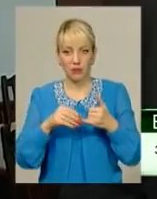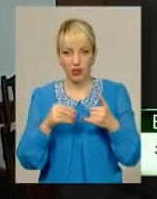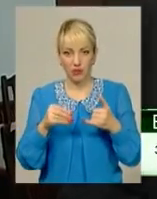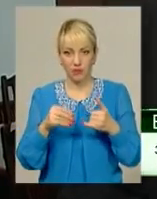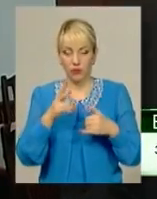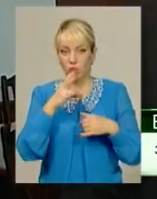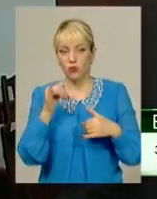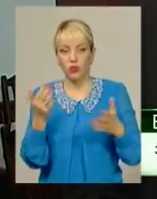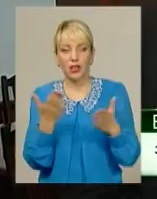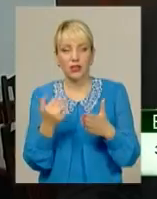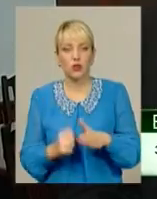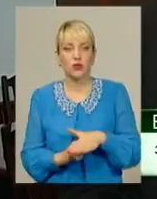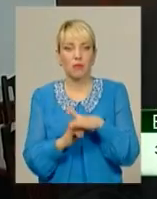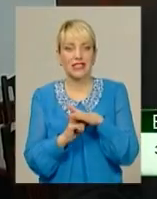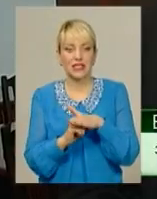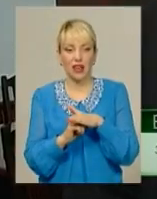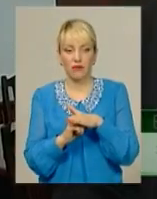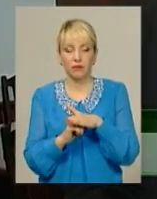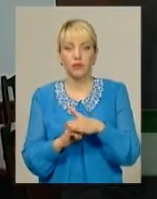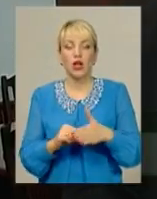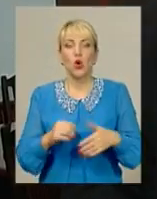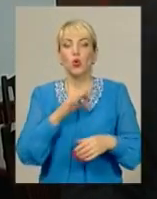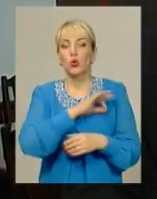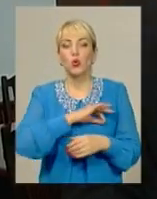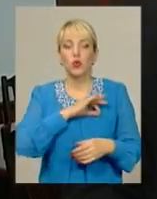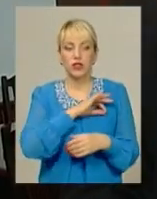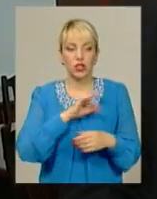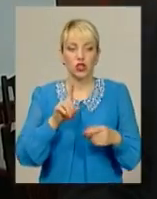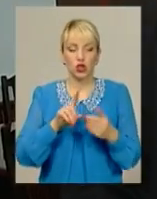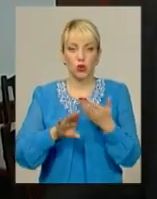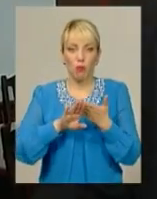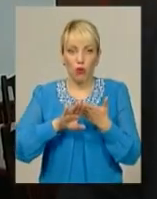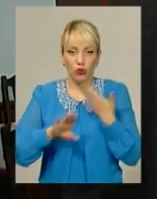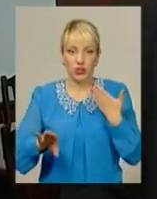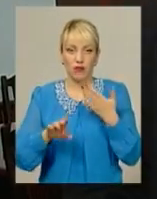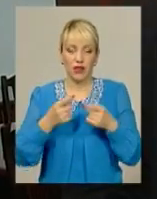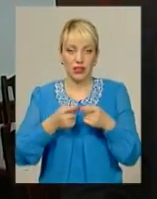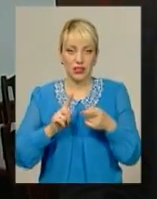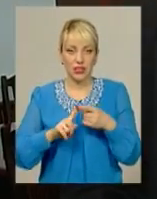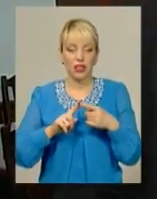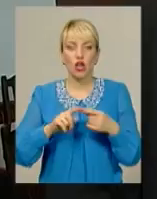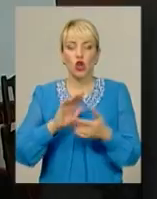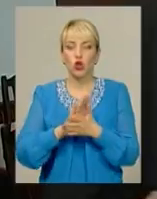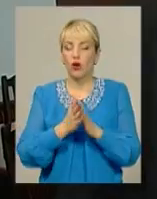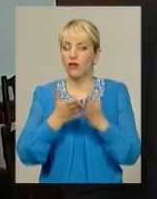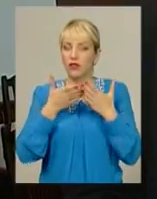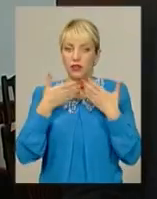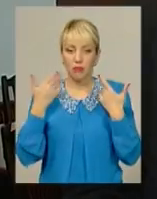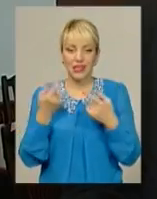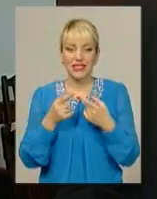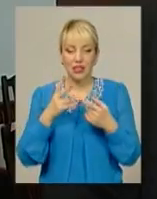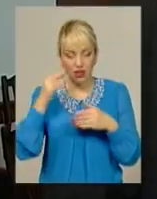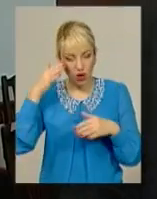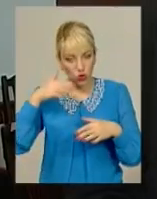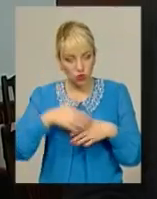якихось підстав юридичних розірвати договір Держава Кадас немає. Це чисто на розумінні,